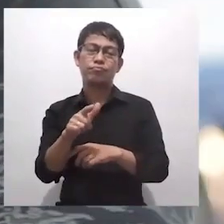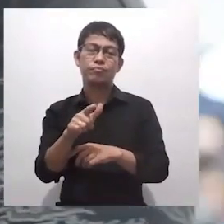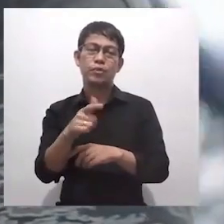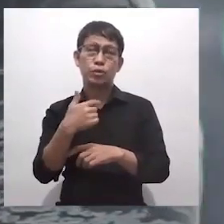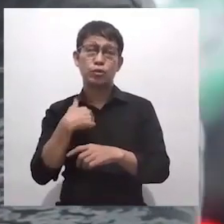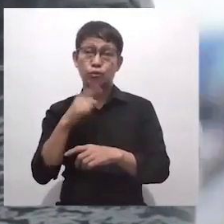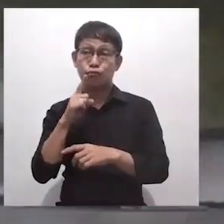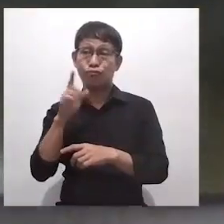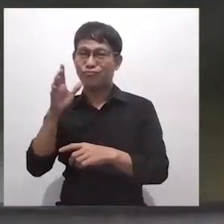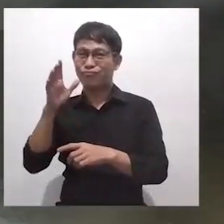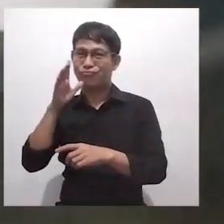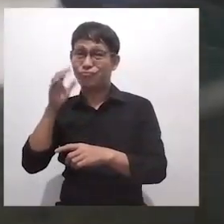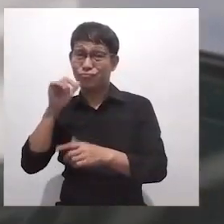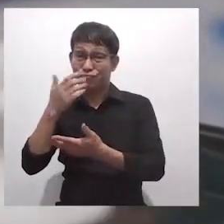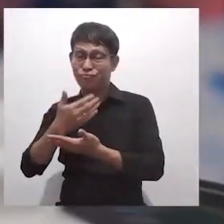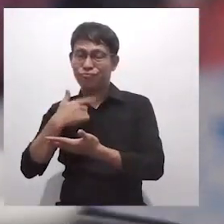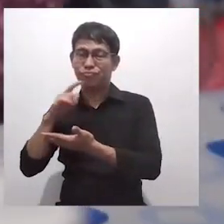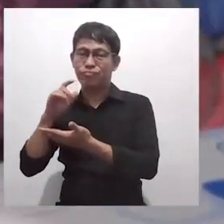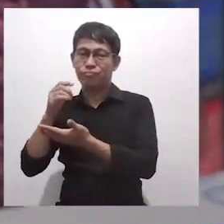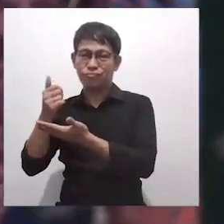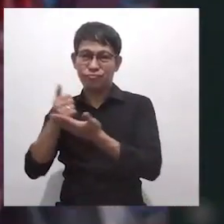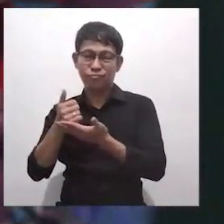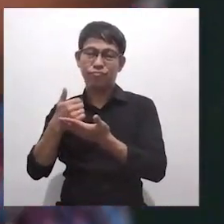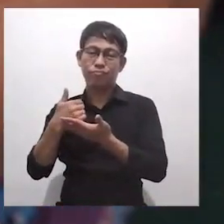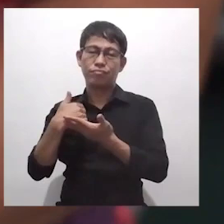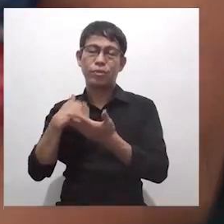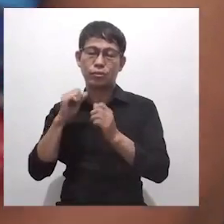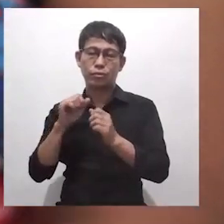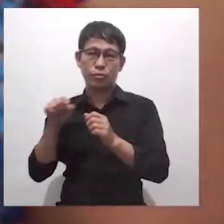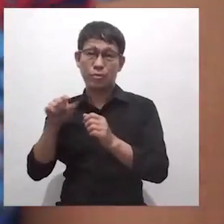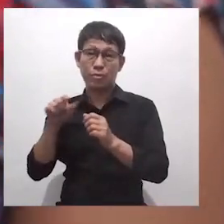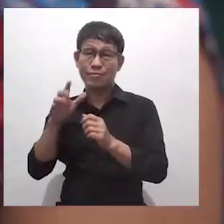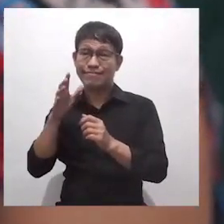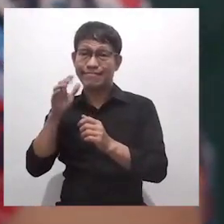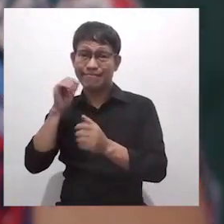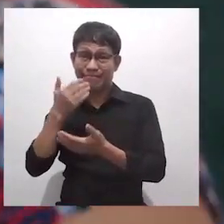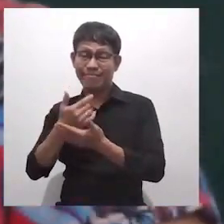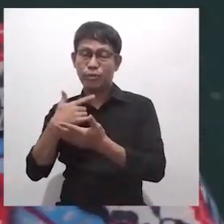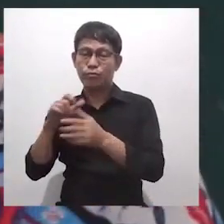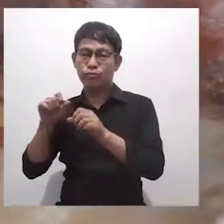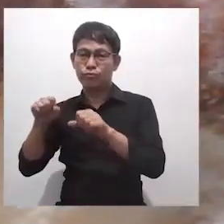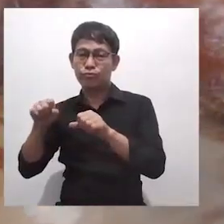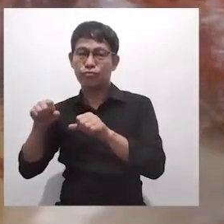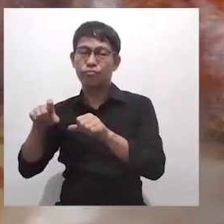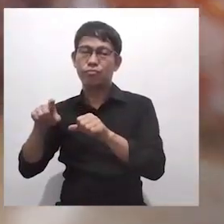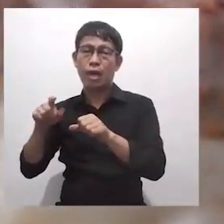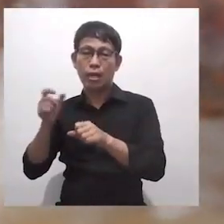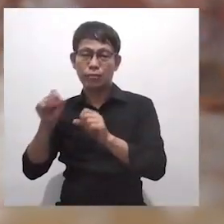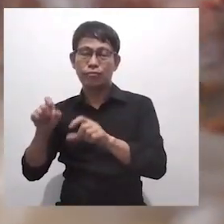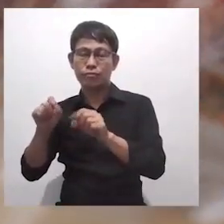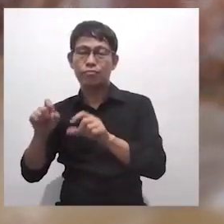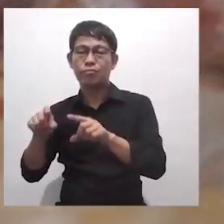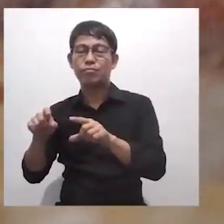At tinutulungan naman po ako ng asawa ko sa paraan pagtitinda. Mga kakani, merienda.